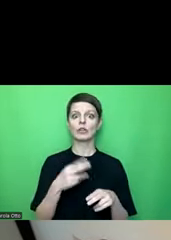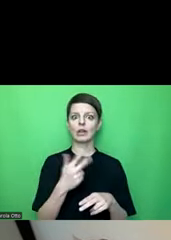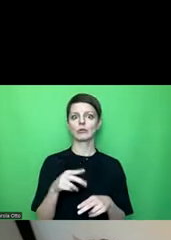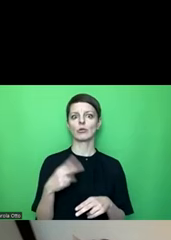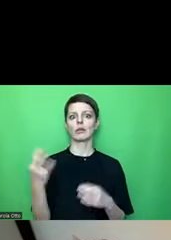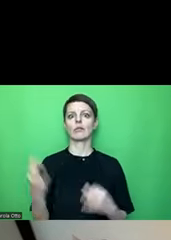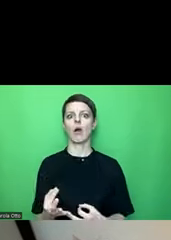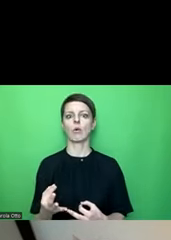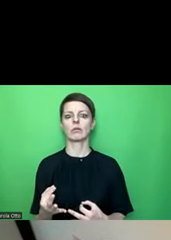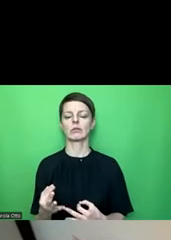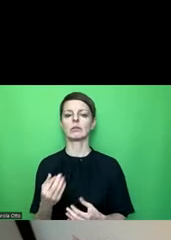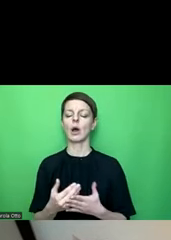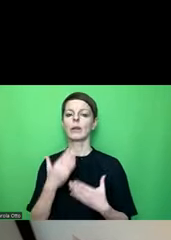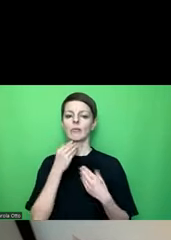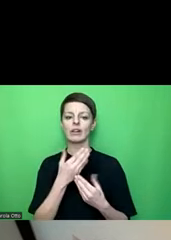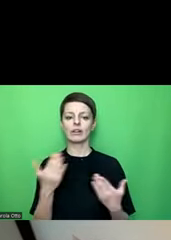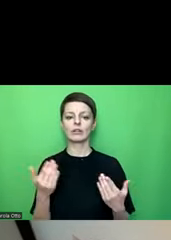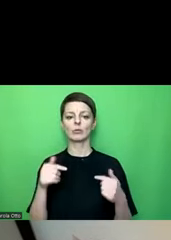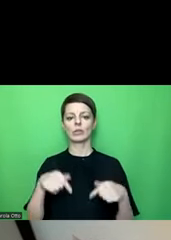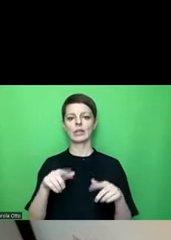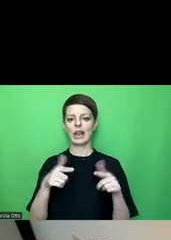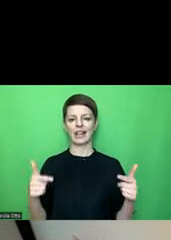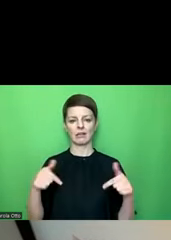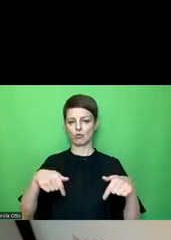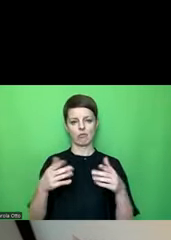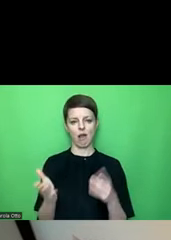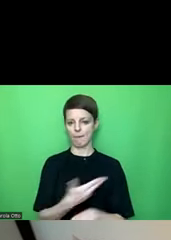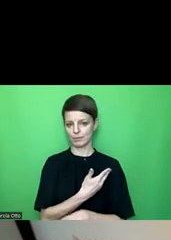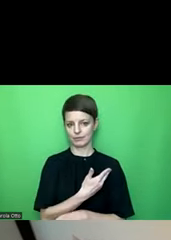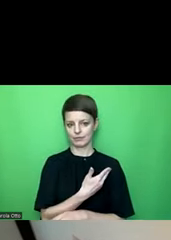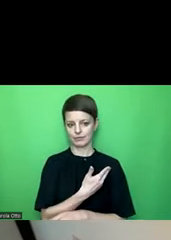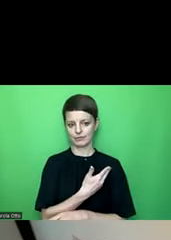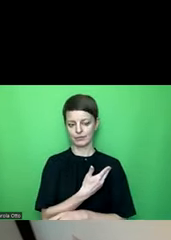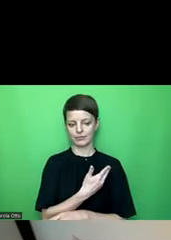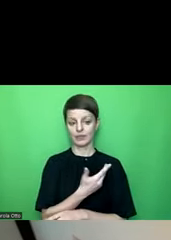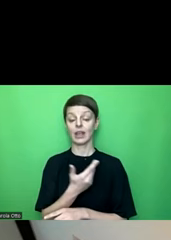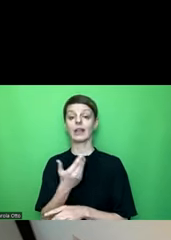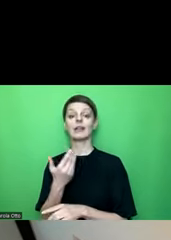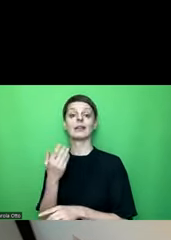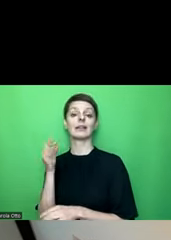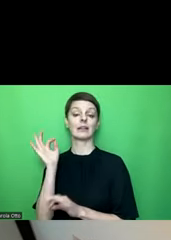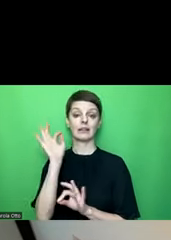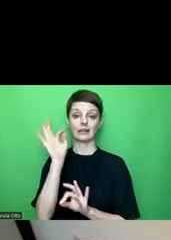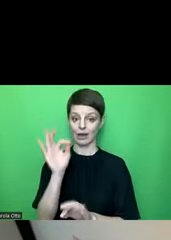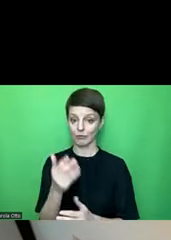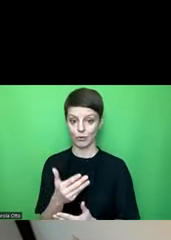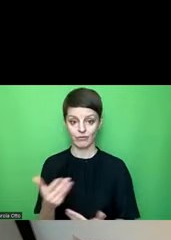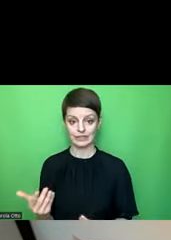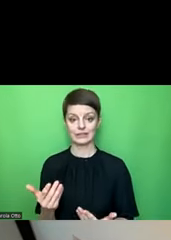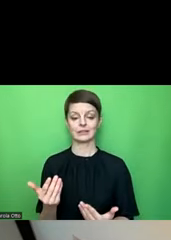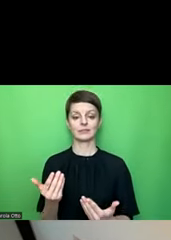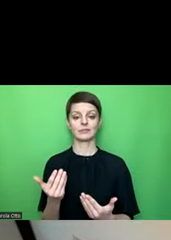empfehlen, dass Sie rangehen und sagen, die Legende, die machen wir weg. Und stattdessen schreiben wir das, was in der Legende steht,